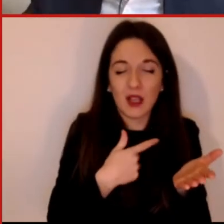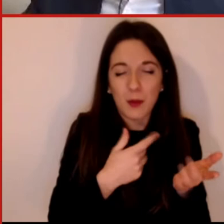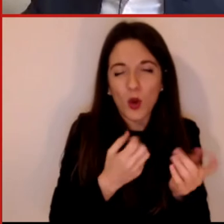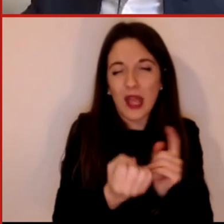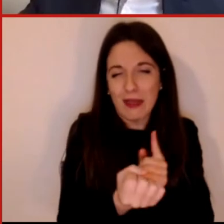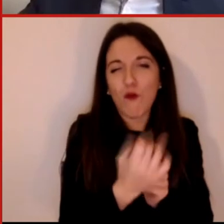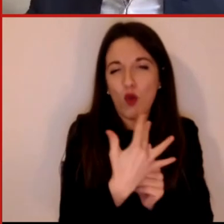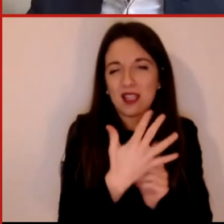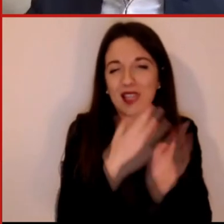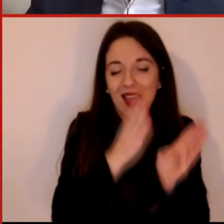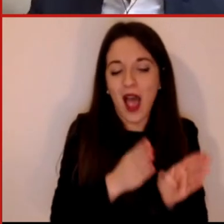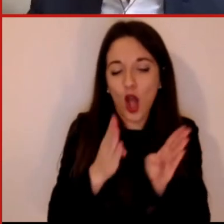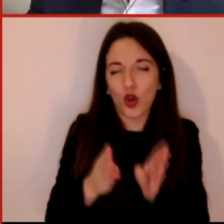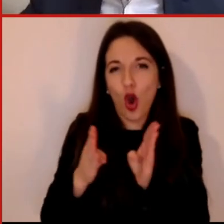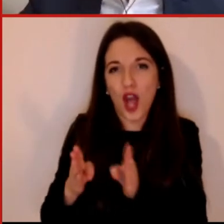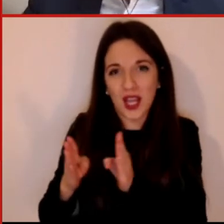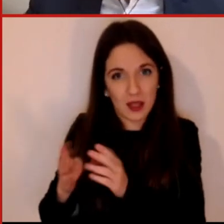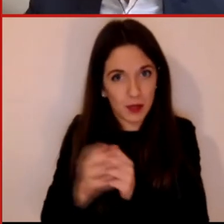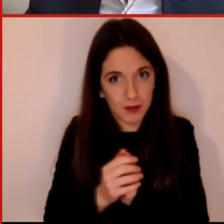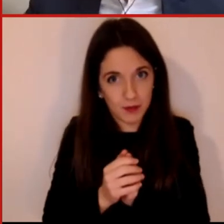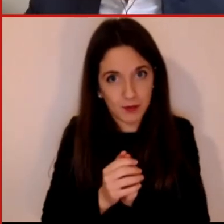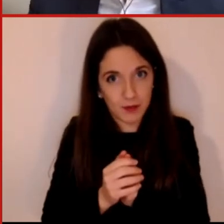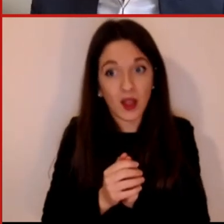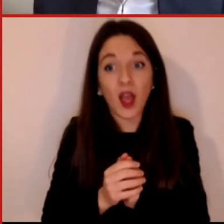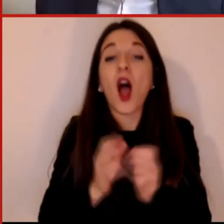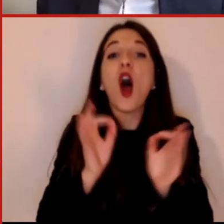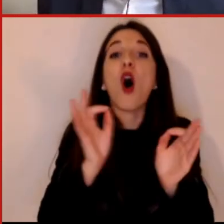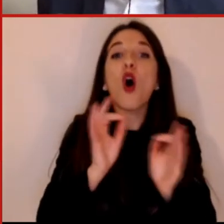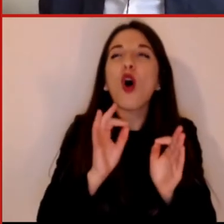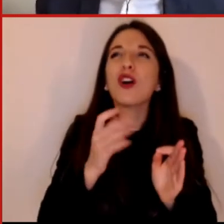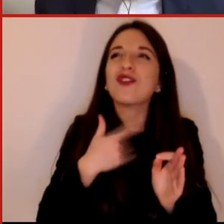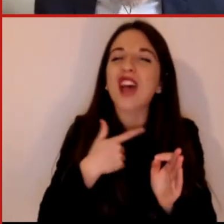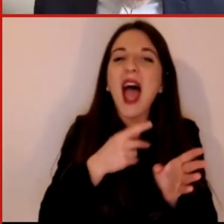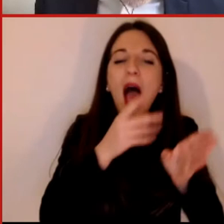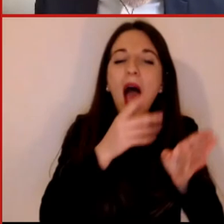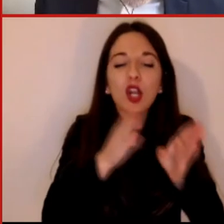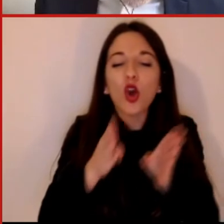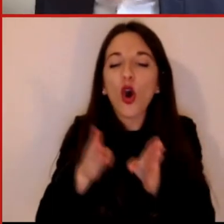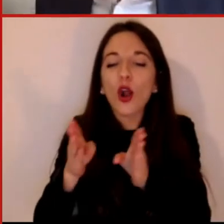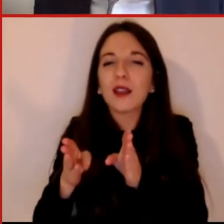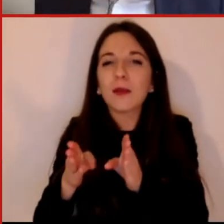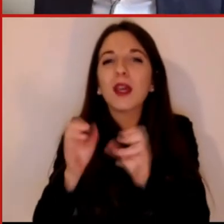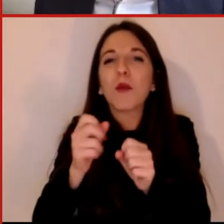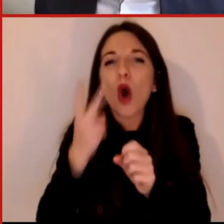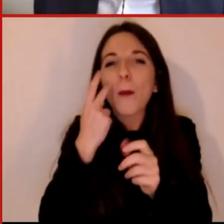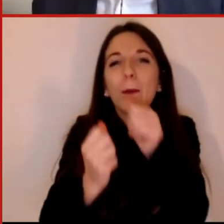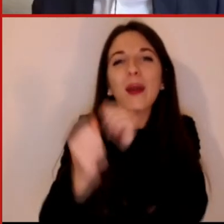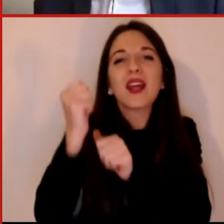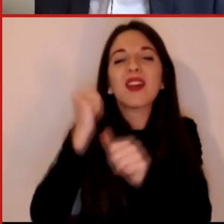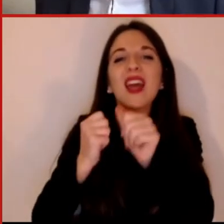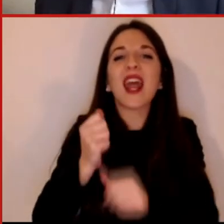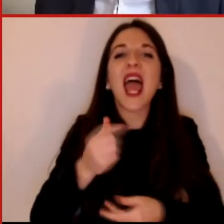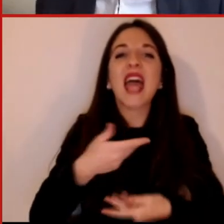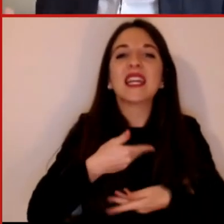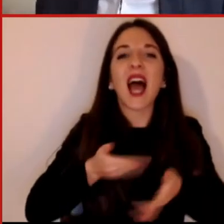per l'assunzione delle persone quali siano i migliori candidati, cioè in qualche modo vedete noi stiamo cominciando ad andare a un mondo in cui